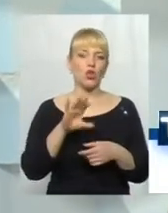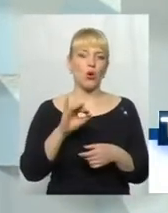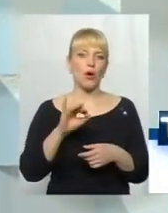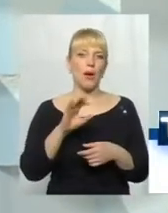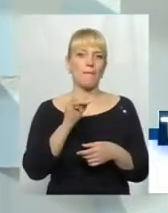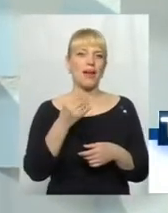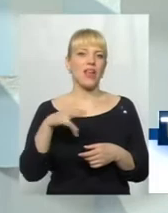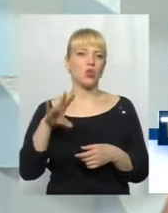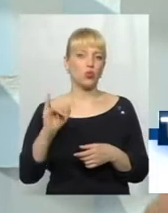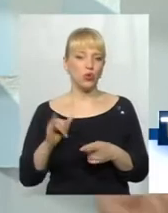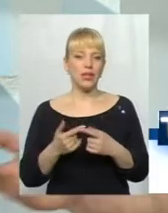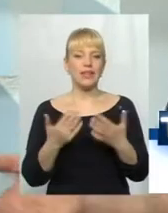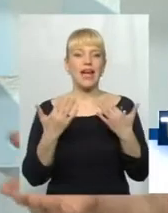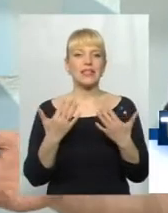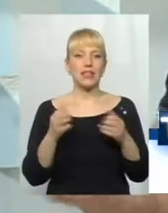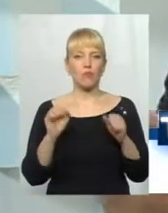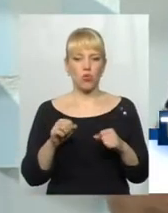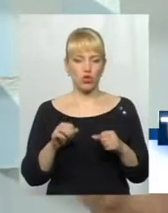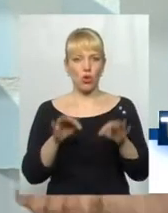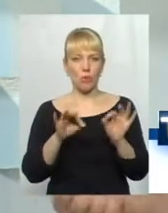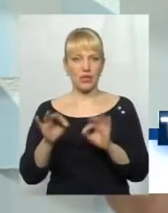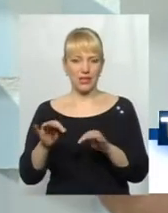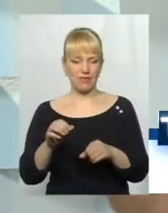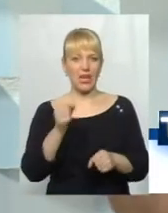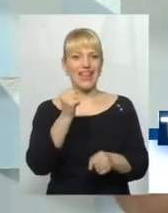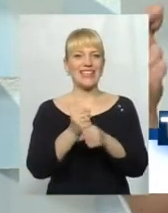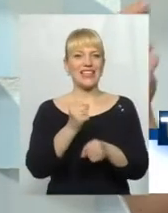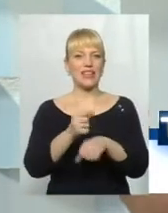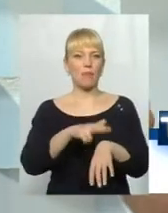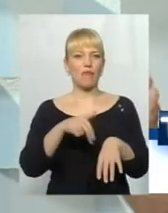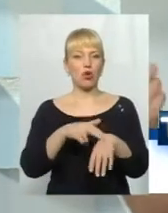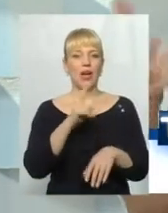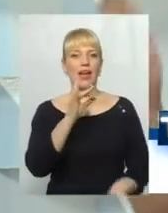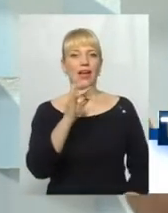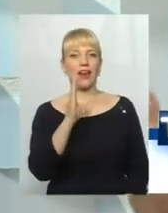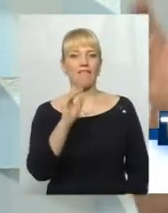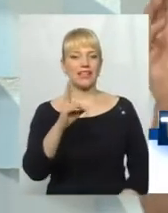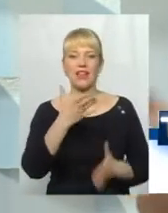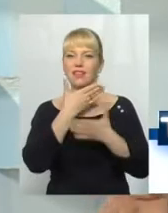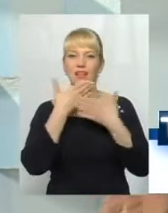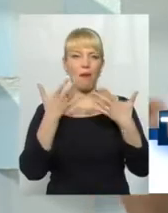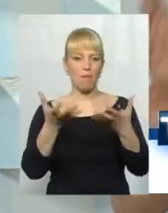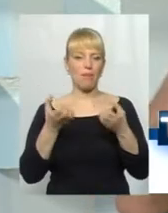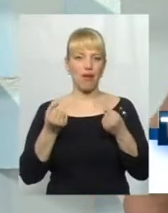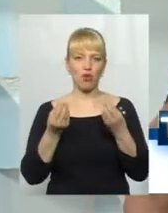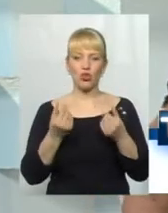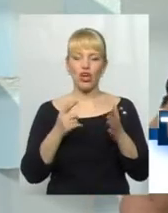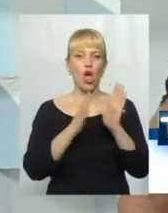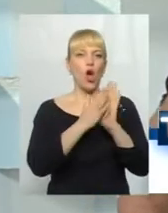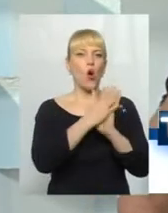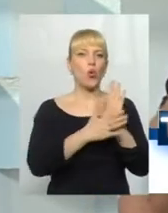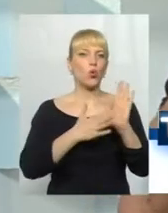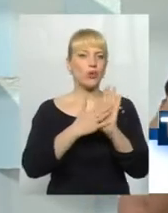Наскільки сьогодні об'єктивно можуть діяти оці ж органи правоохоронні? Бо я знову ж кажу, Кравець не брав гроші, ні руки не світилися, немає жодного